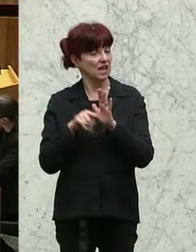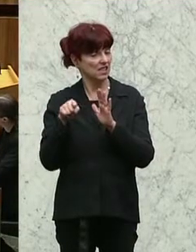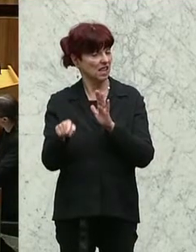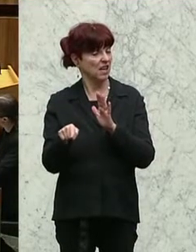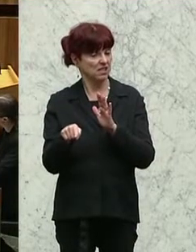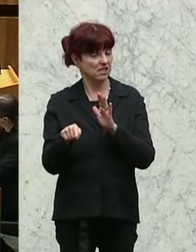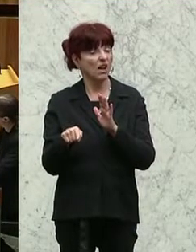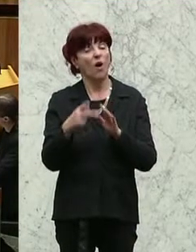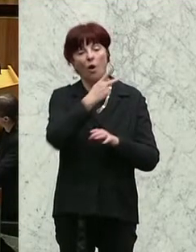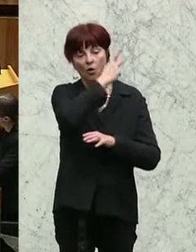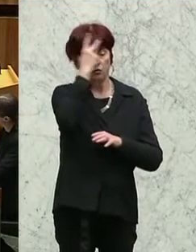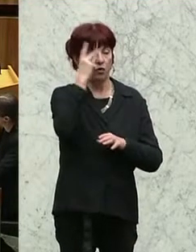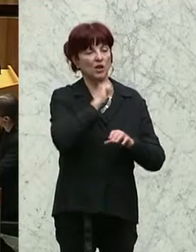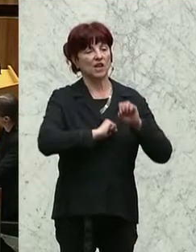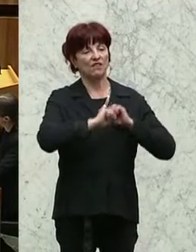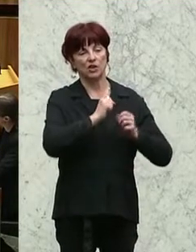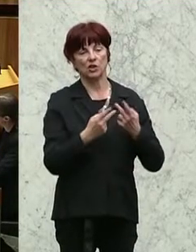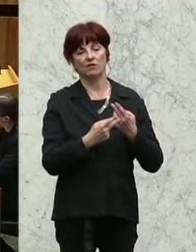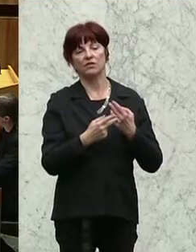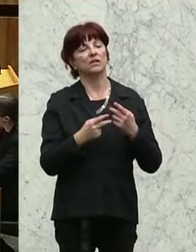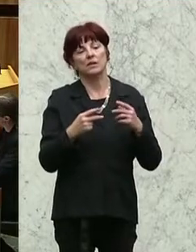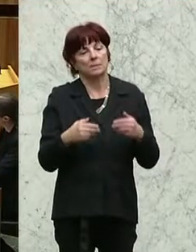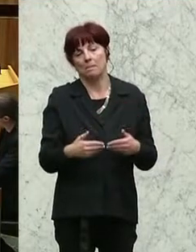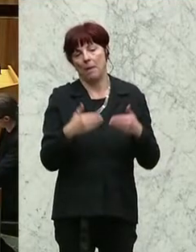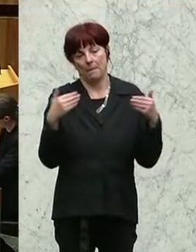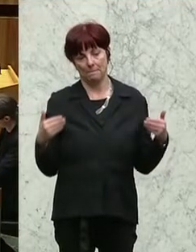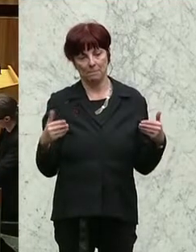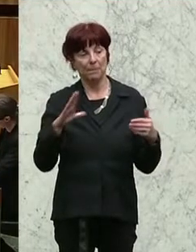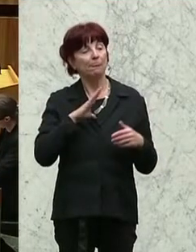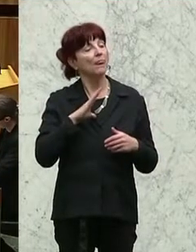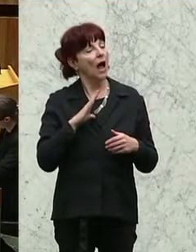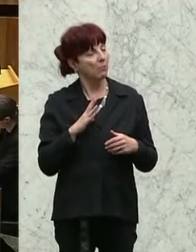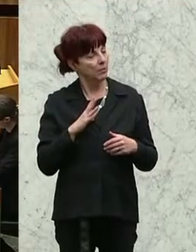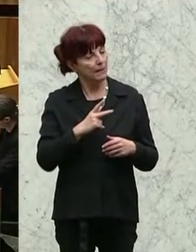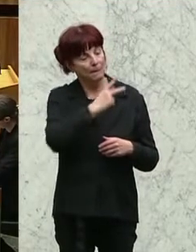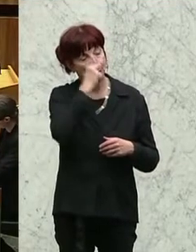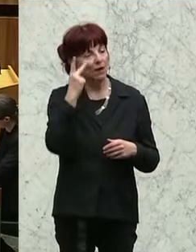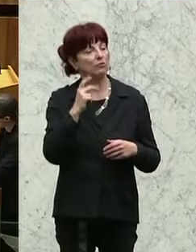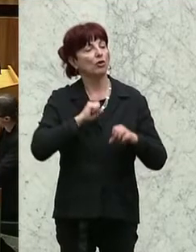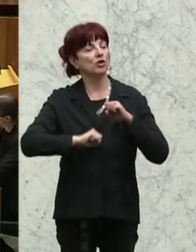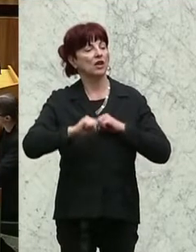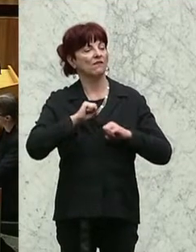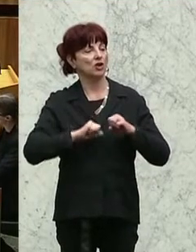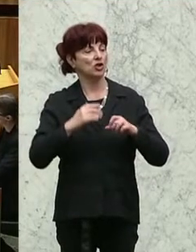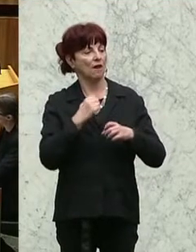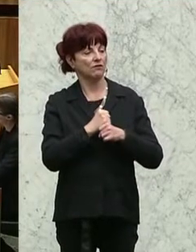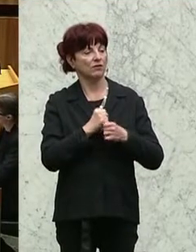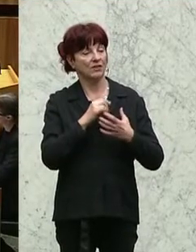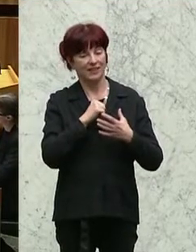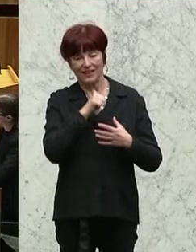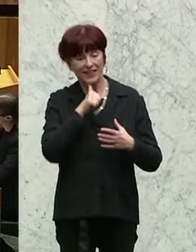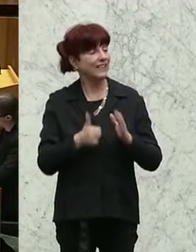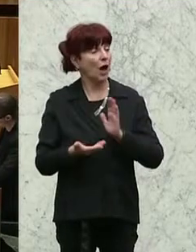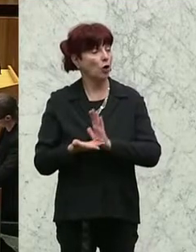Aber wenn, wird die Volksanwaltschaft nicht ausgenommen, wäre, wir mindestens 1.000 Bescheide